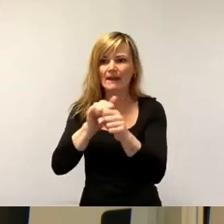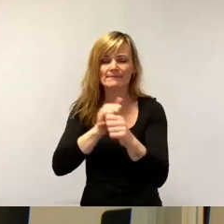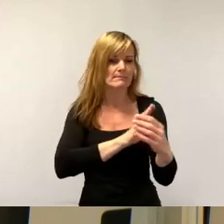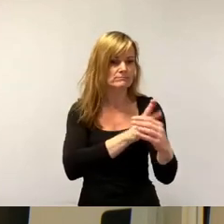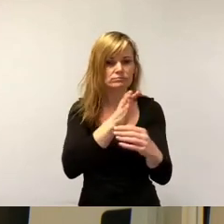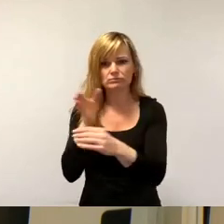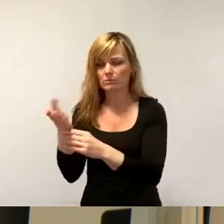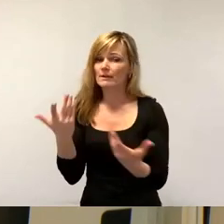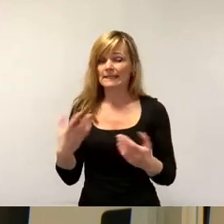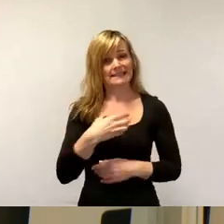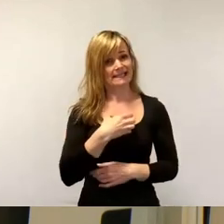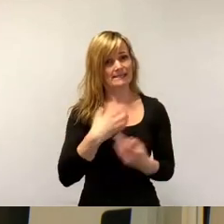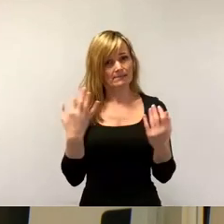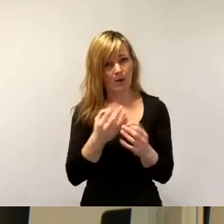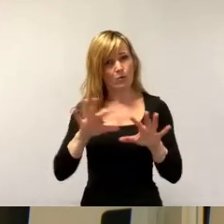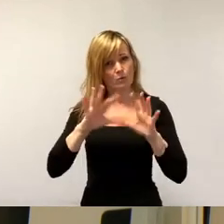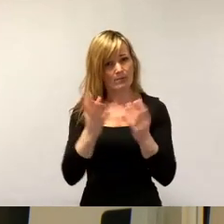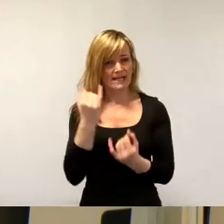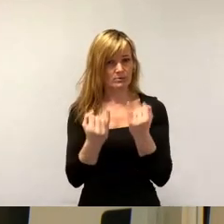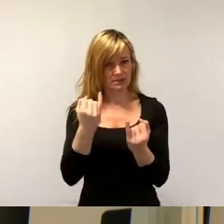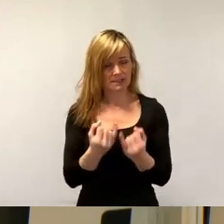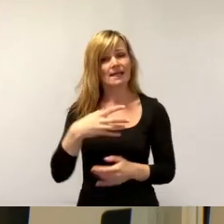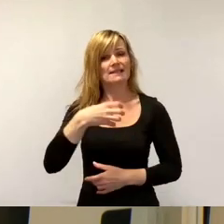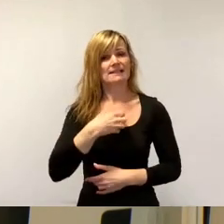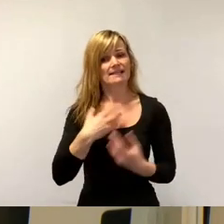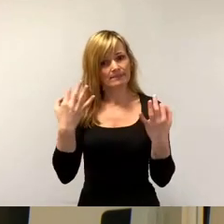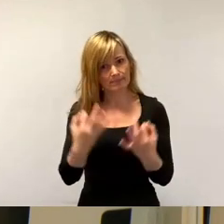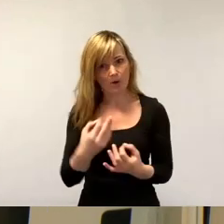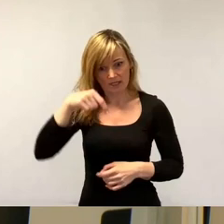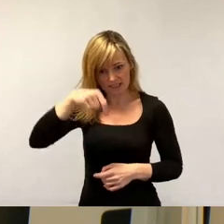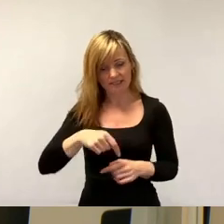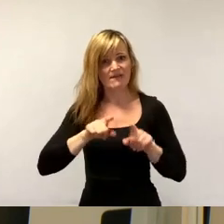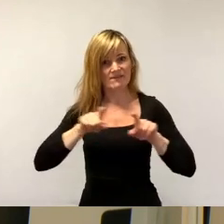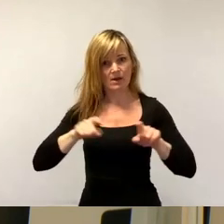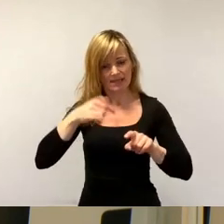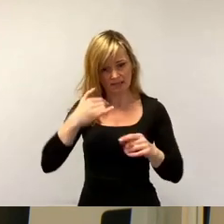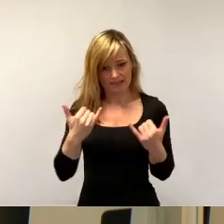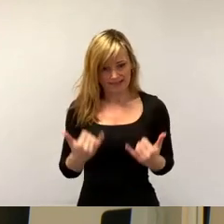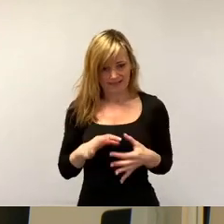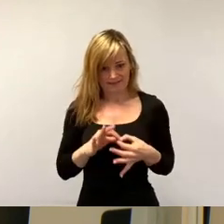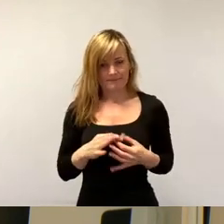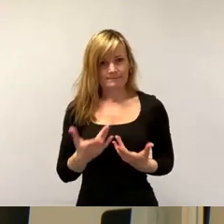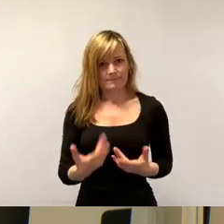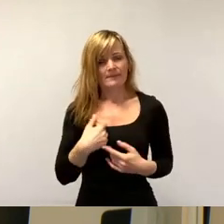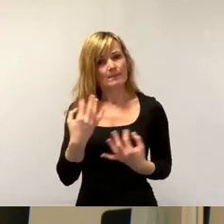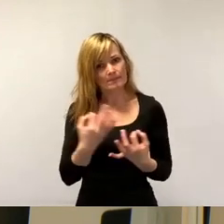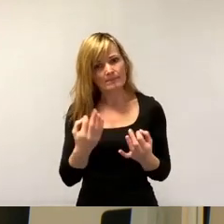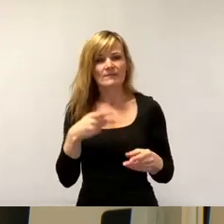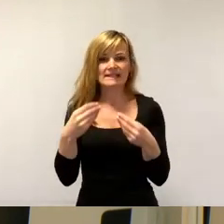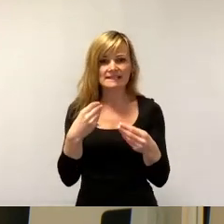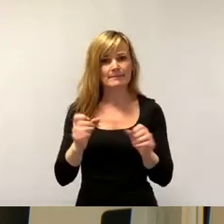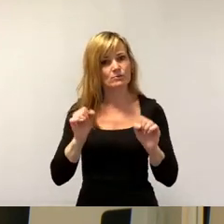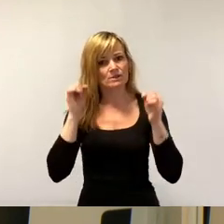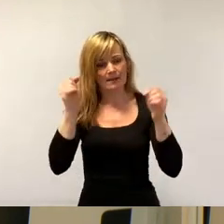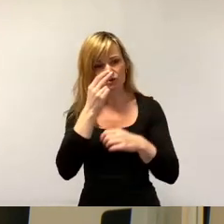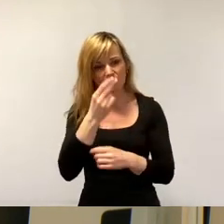Industrie. Dresden braucht aber eben auch lokale Unternehmer. Die Stadtverwaltung muss dafür sorgen, dass sie flexibel und dynamisch den diversen Bedarfen gerecht